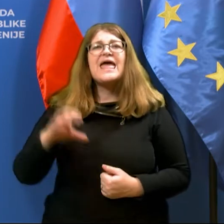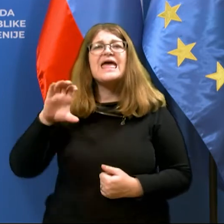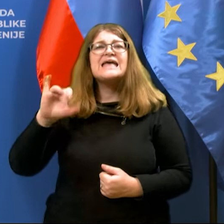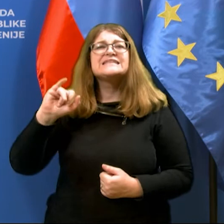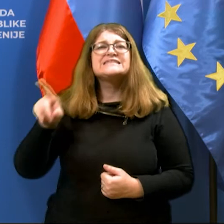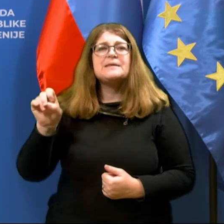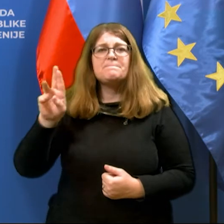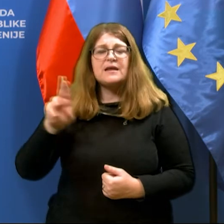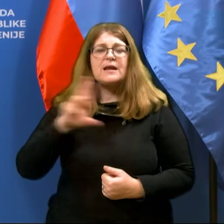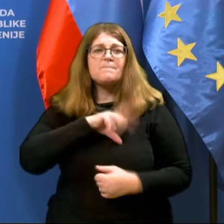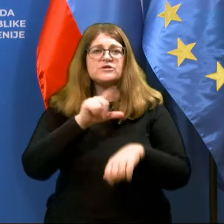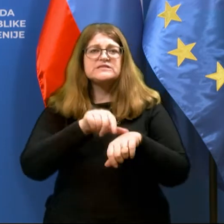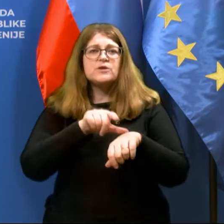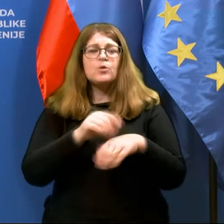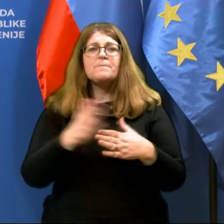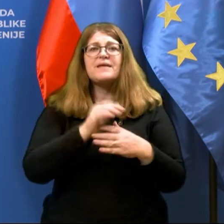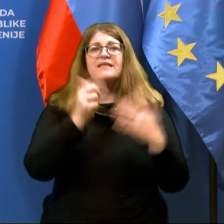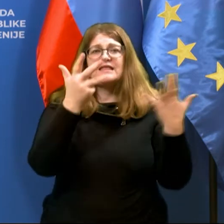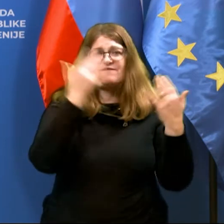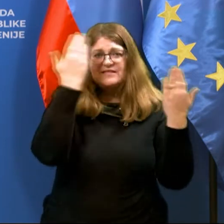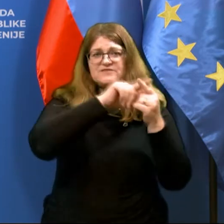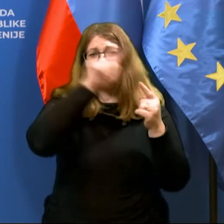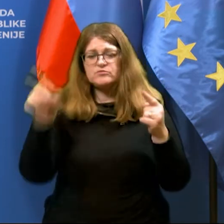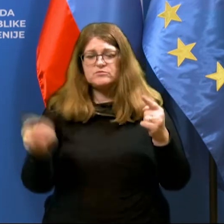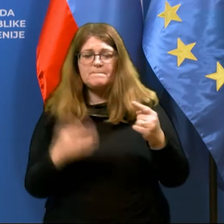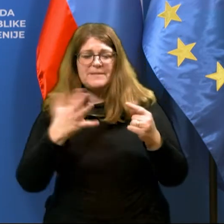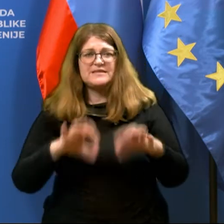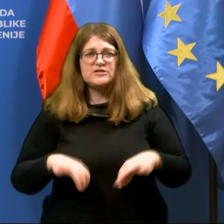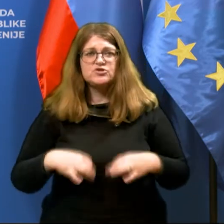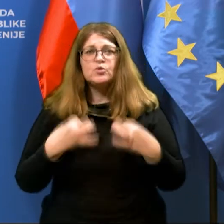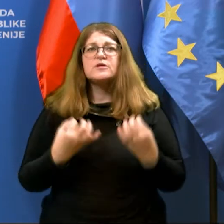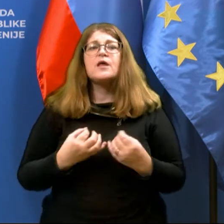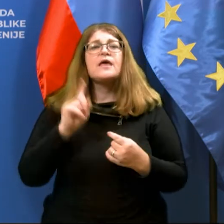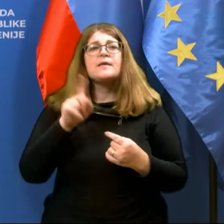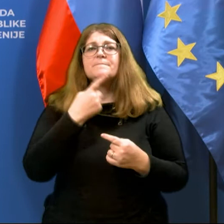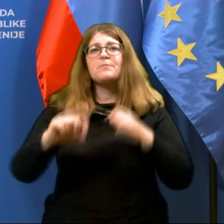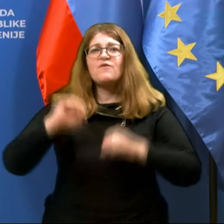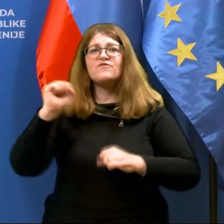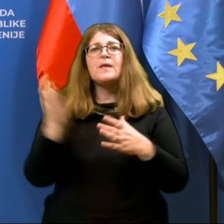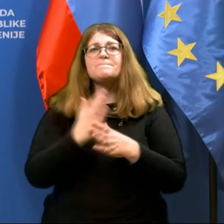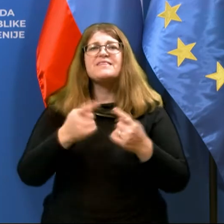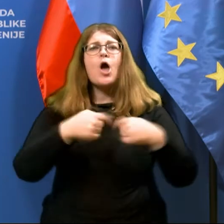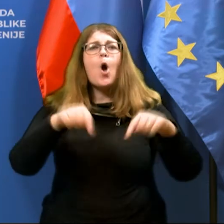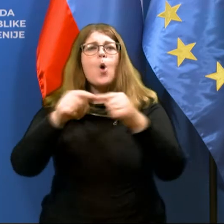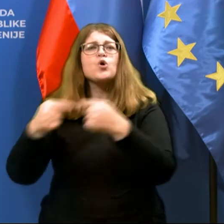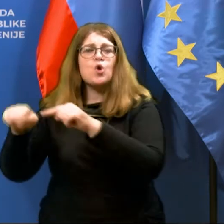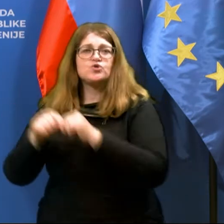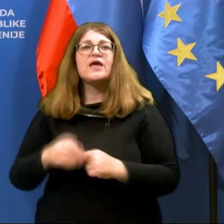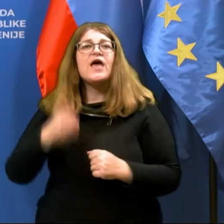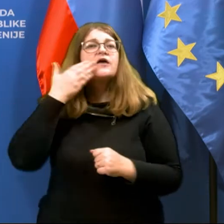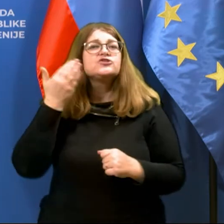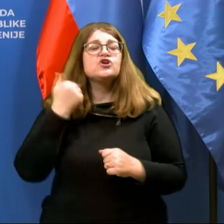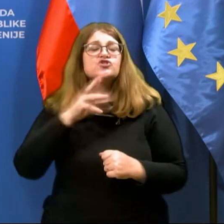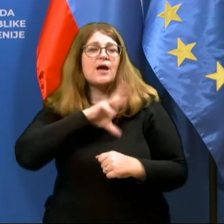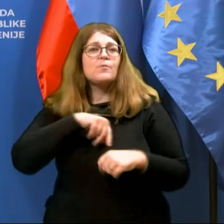policijska ura med 21. in peto uro zjutraj, velja pa prepoved gibanja med okrožji. Češka velja